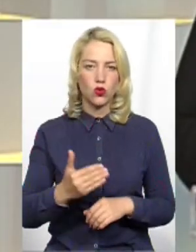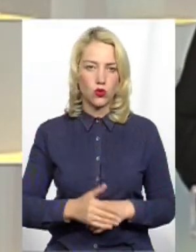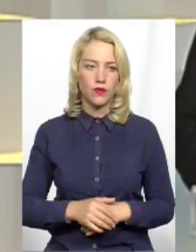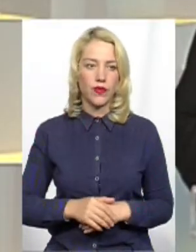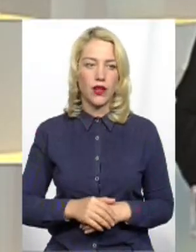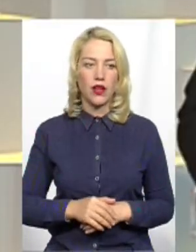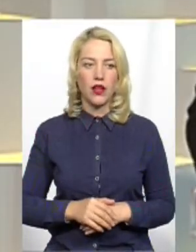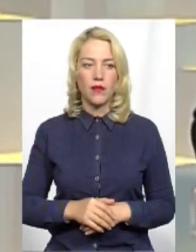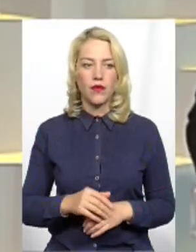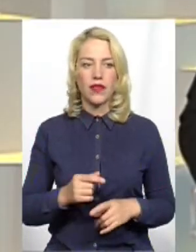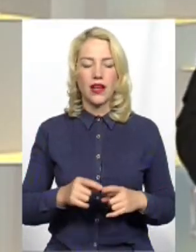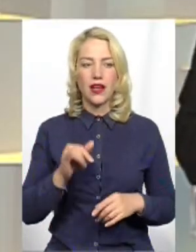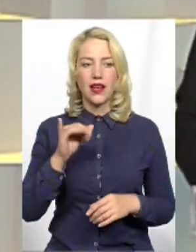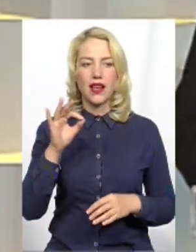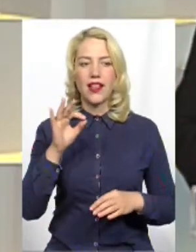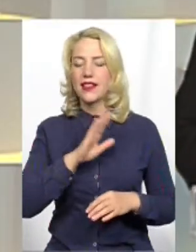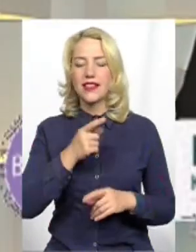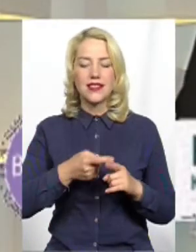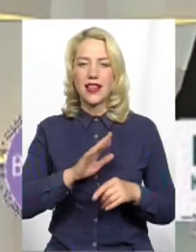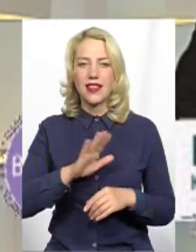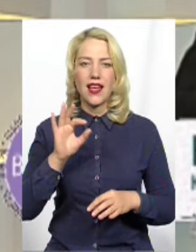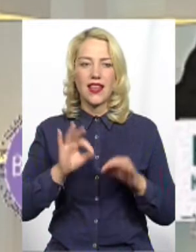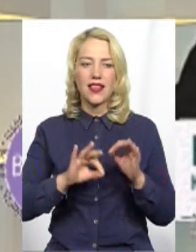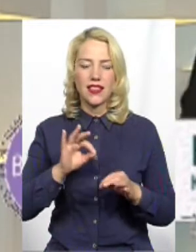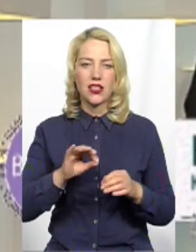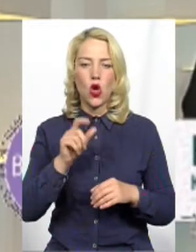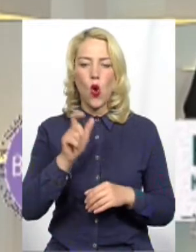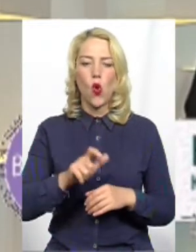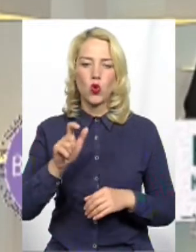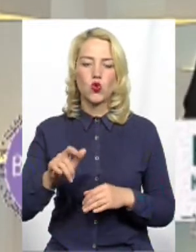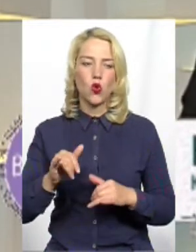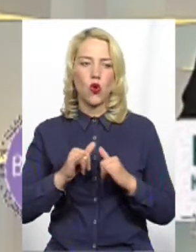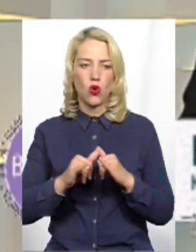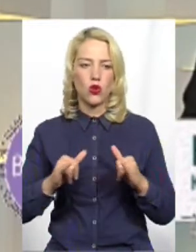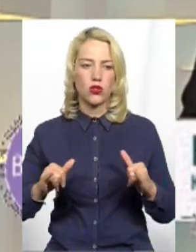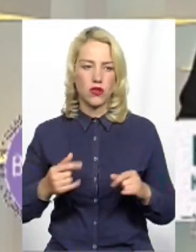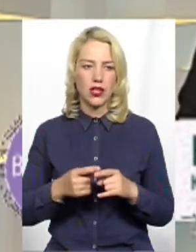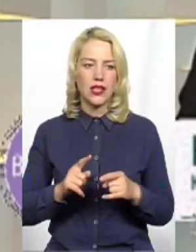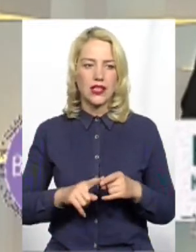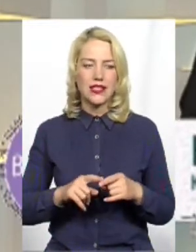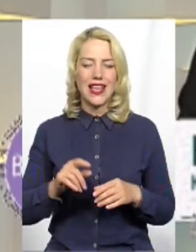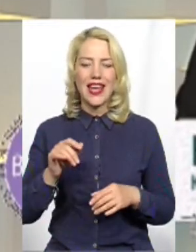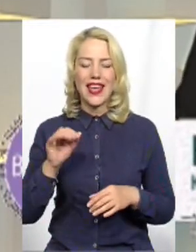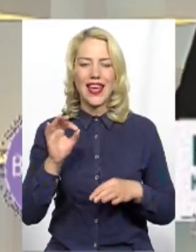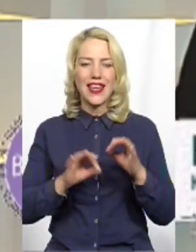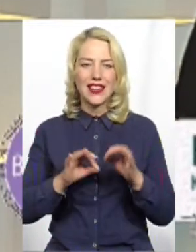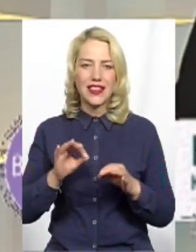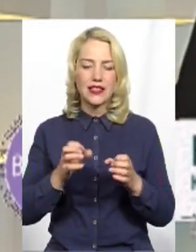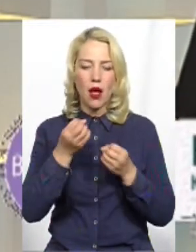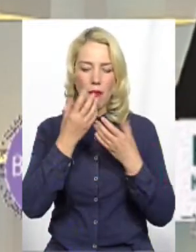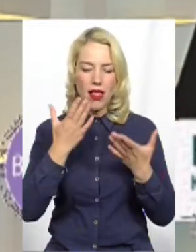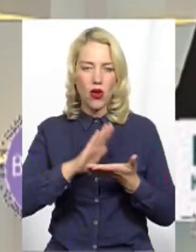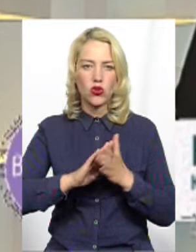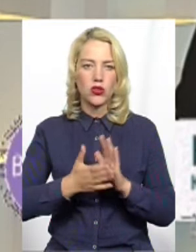Це не індекс рододіленського розвитку, а індекс самого, напевне, благосостояння, як кажете, держав.